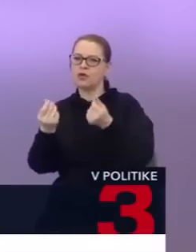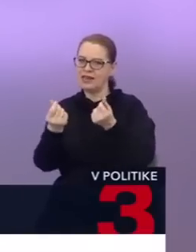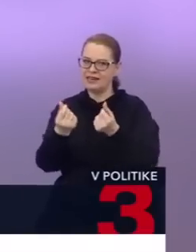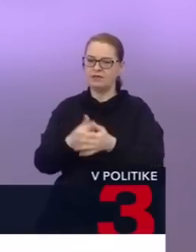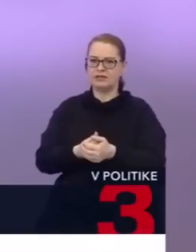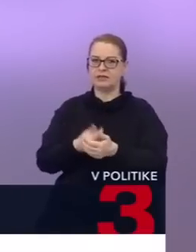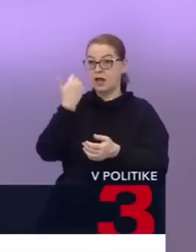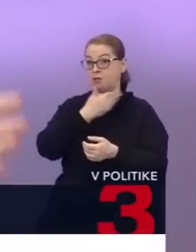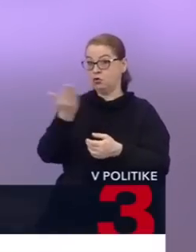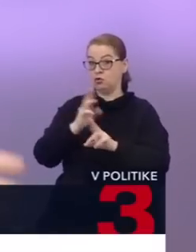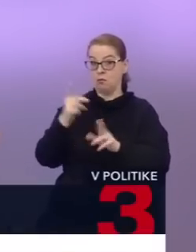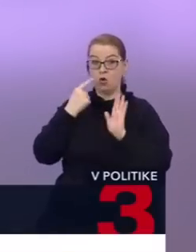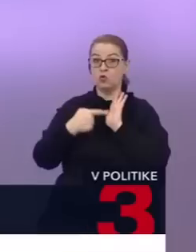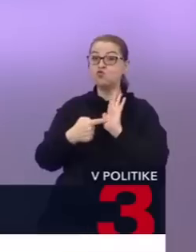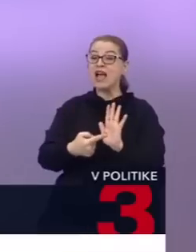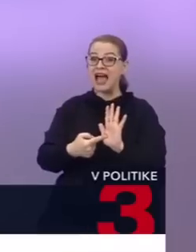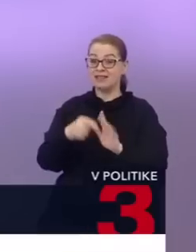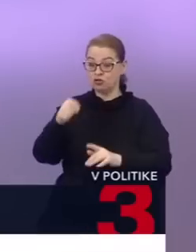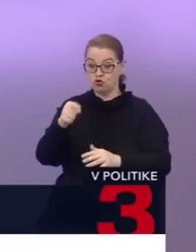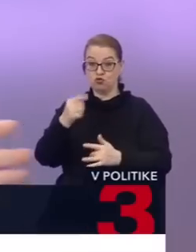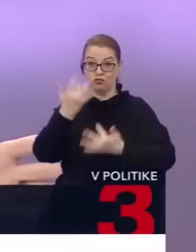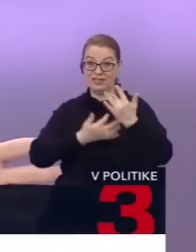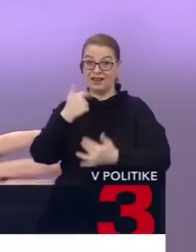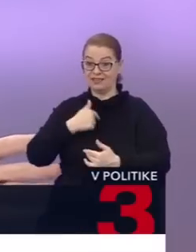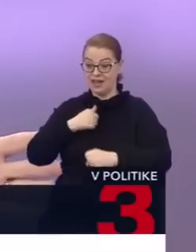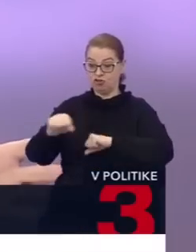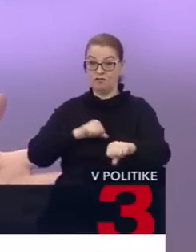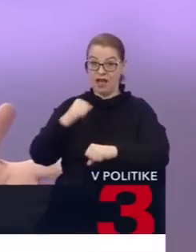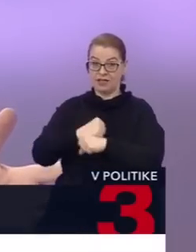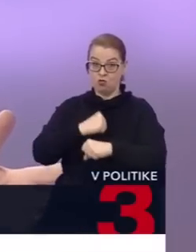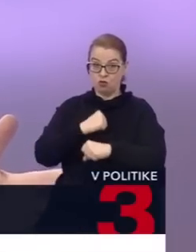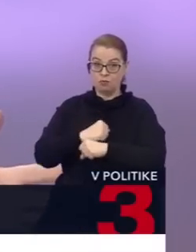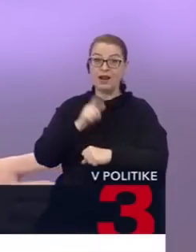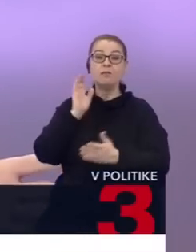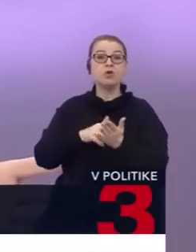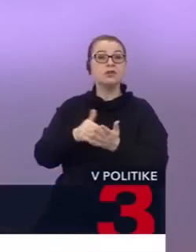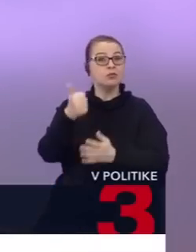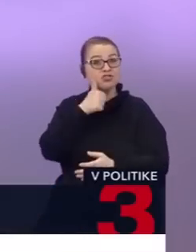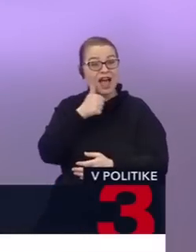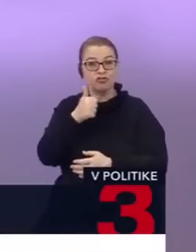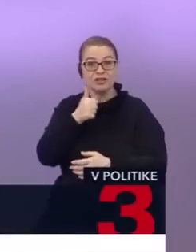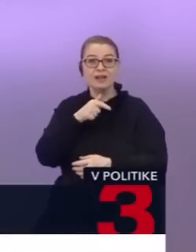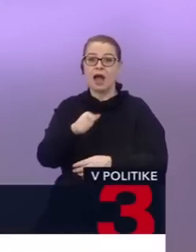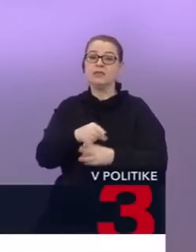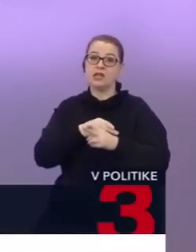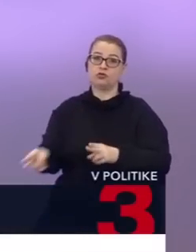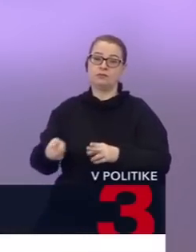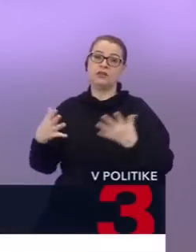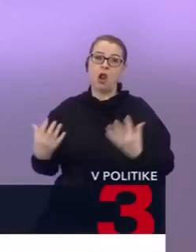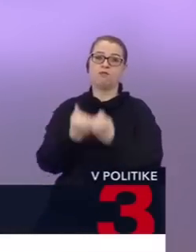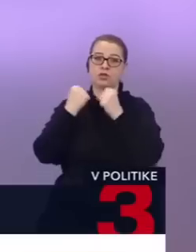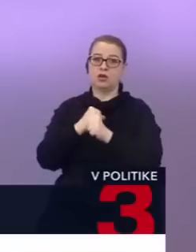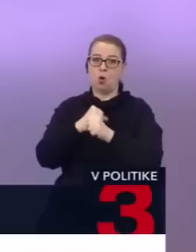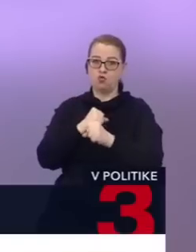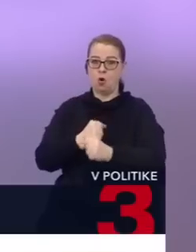voličom mohli ukázať, že pozrite sa, toto sú tie výsledky, ktoré naša vláda ukázala, tak potrebujete každý deň k tomu, aby sa to podarilo